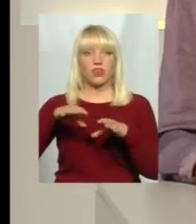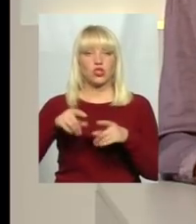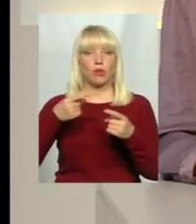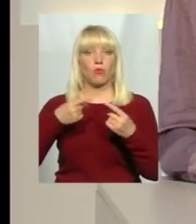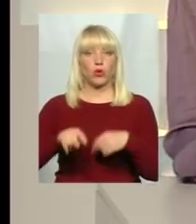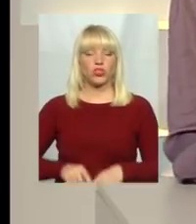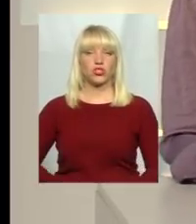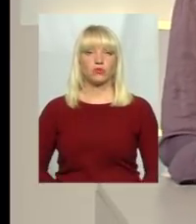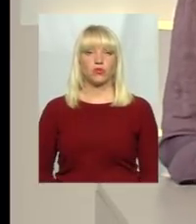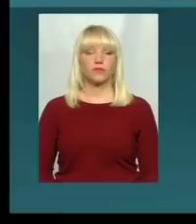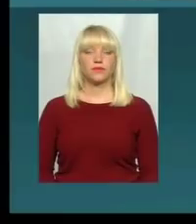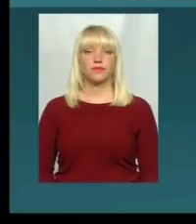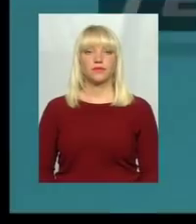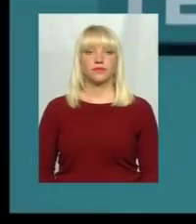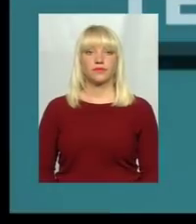Давайте послухаємо Сімашкевича.